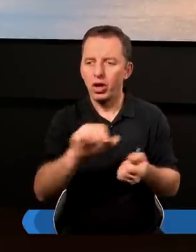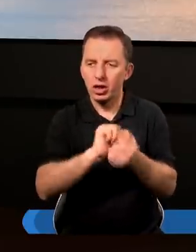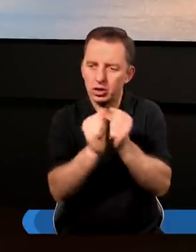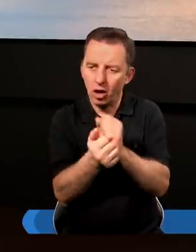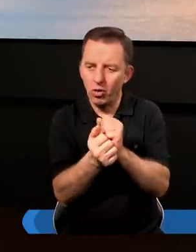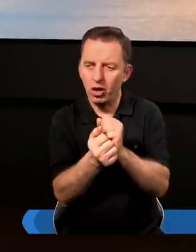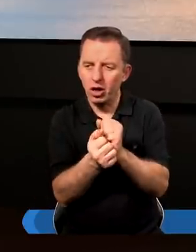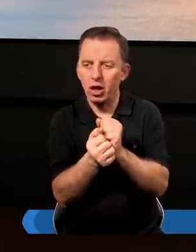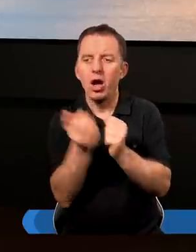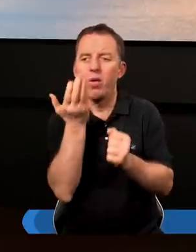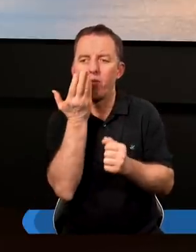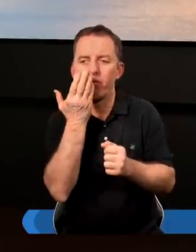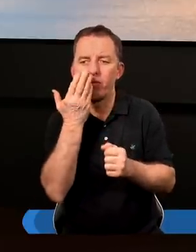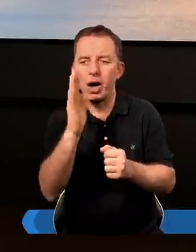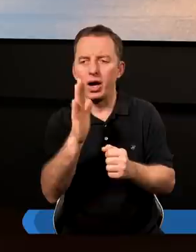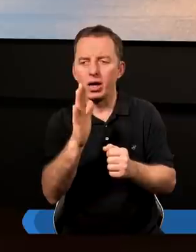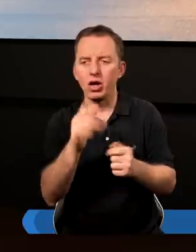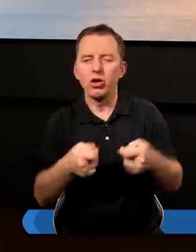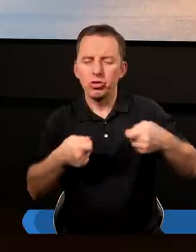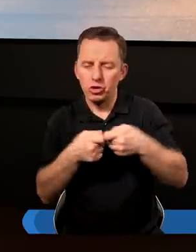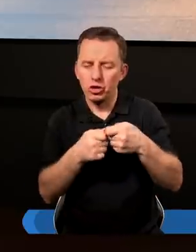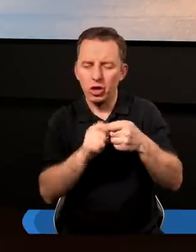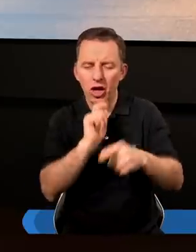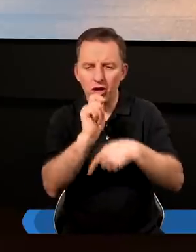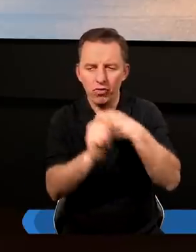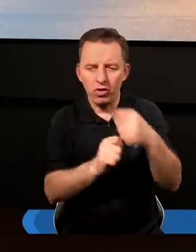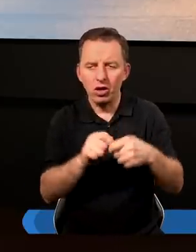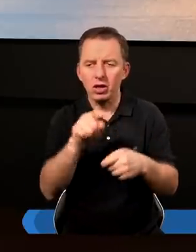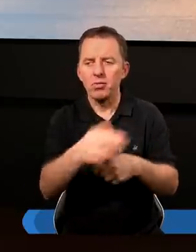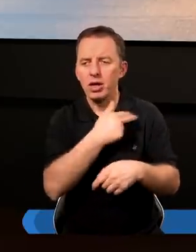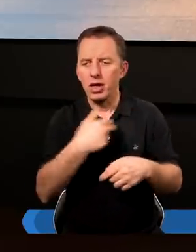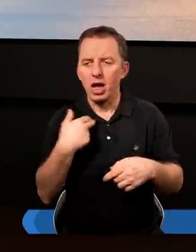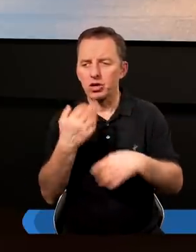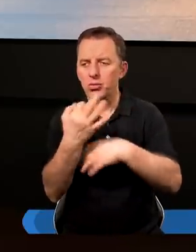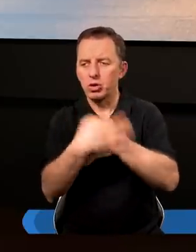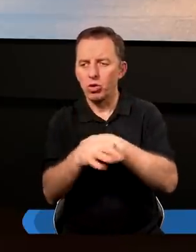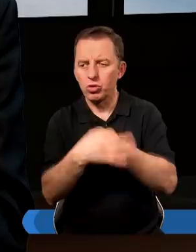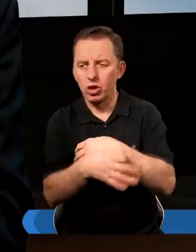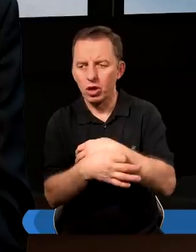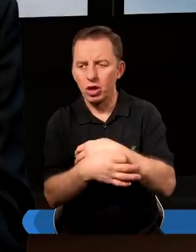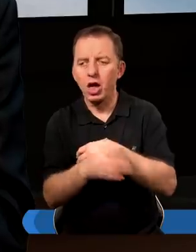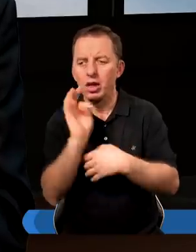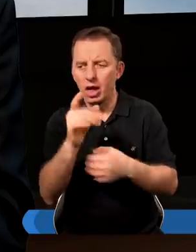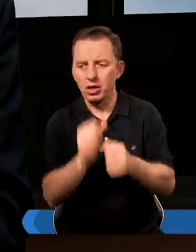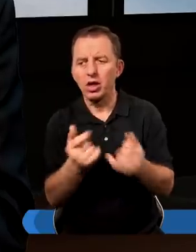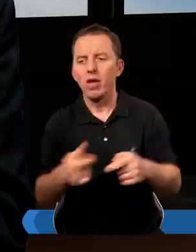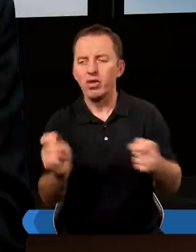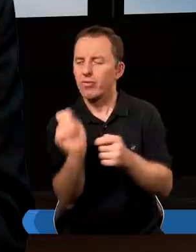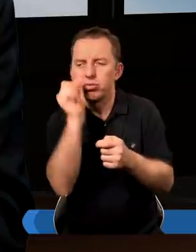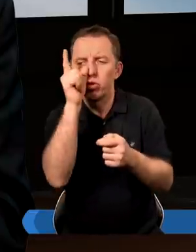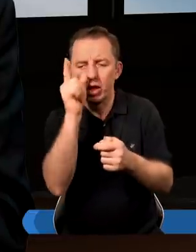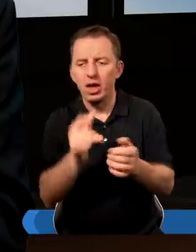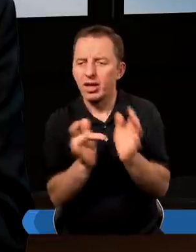są bardzo ściśle związane z tym naszym studiom. A tak jeśliście